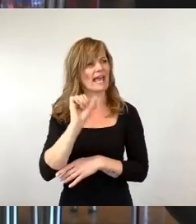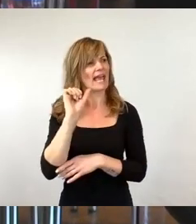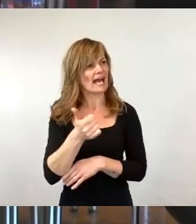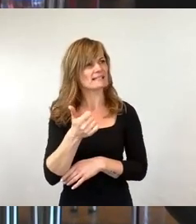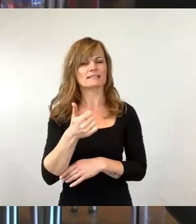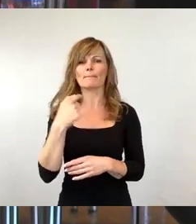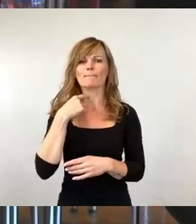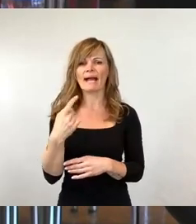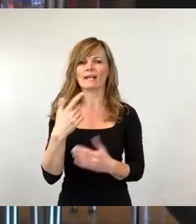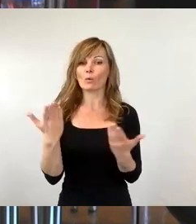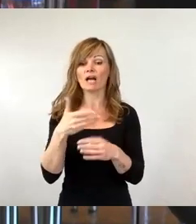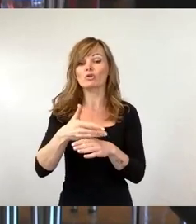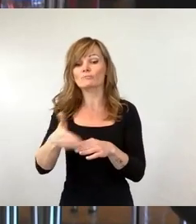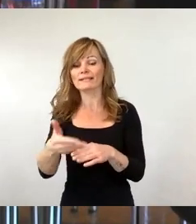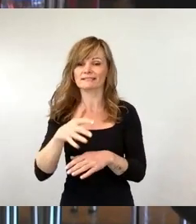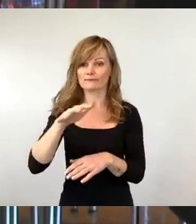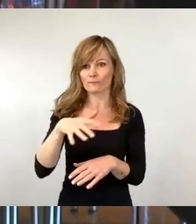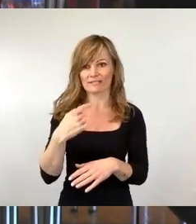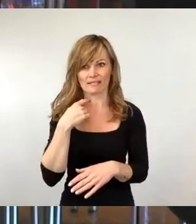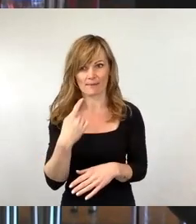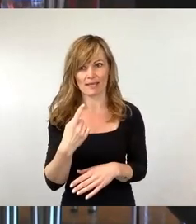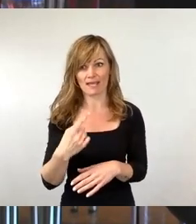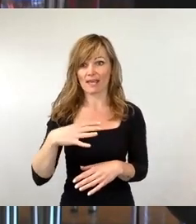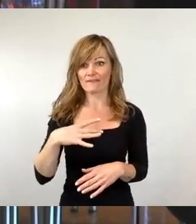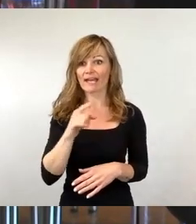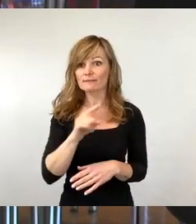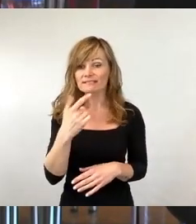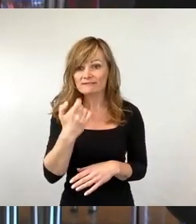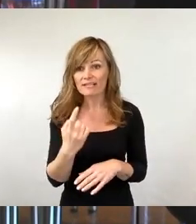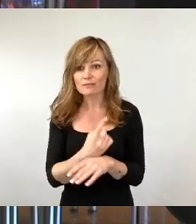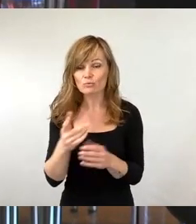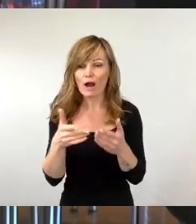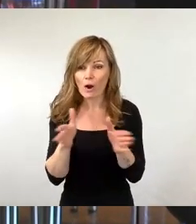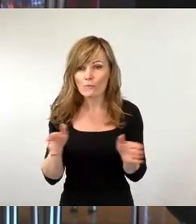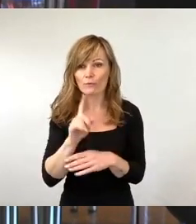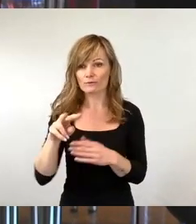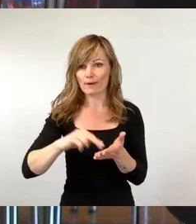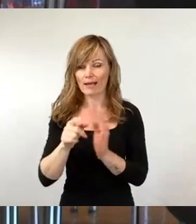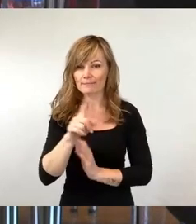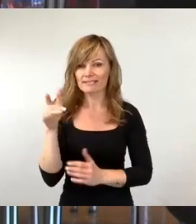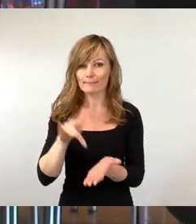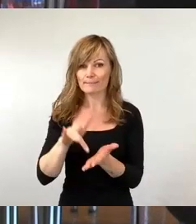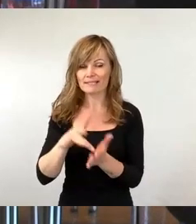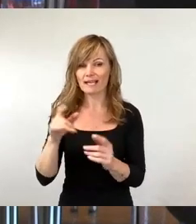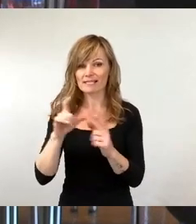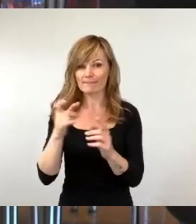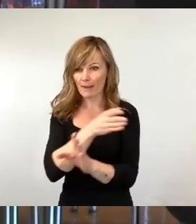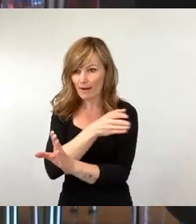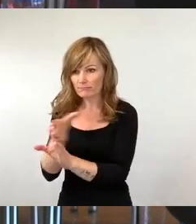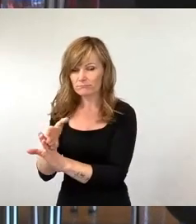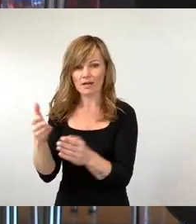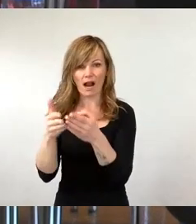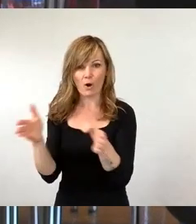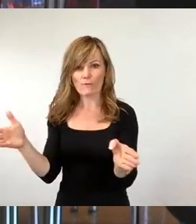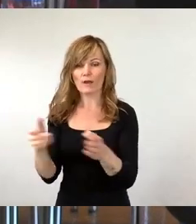haben in den Ferien bis 20 Uhr geöffnet und planen bis Mitte September zu öffnen und haben gleichzeitig eine Flexibilisierung bei